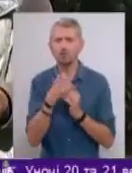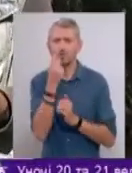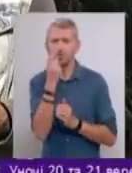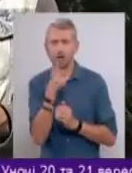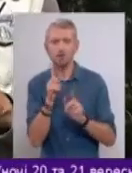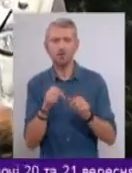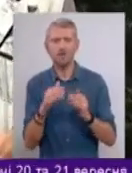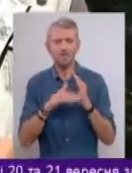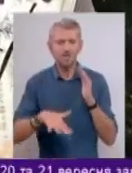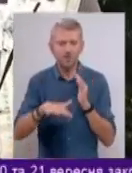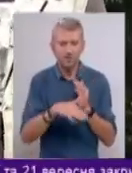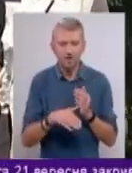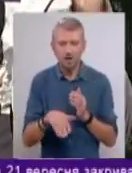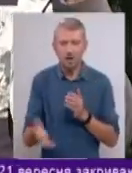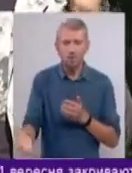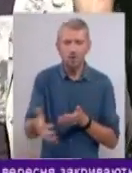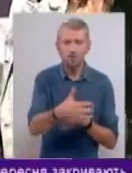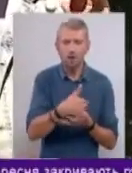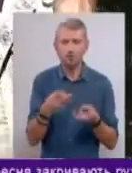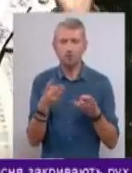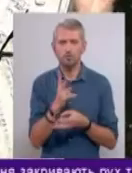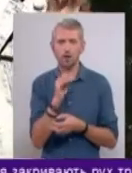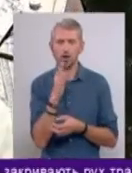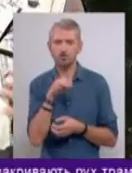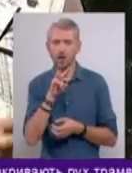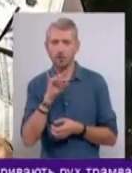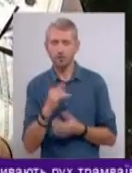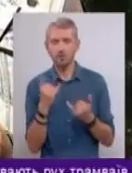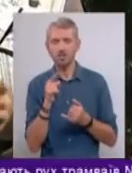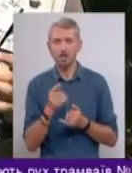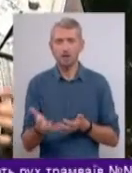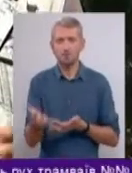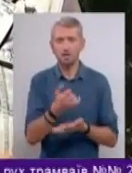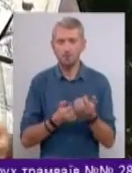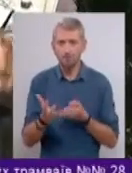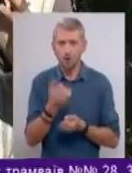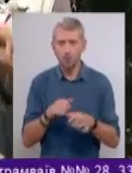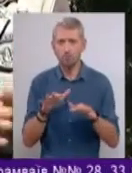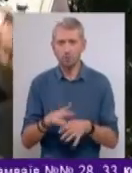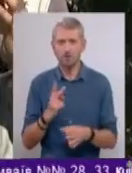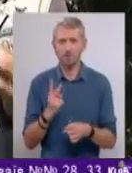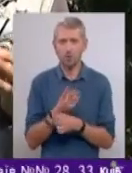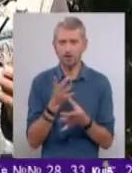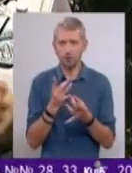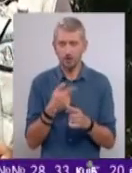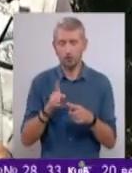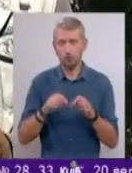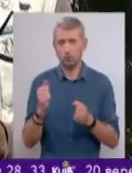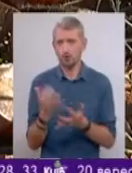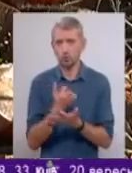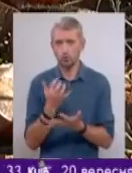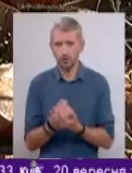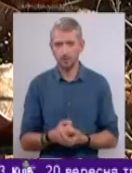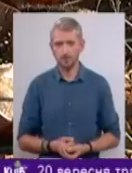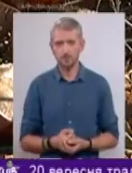Баневий двір, бо збирати потрібно каштани. Нині їх приймають у пунктах торсировини і на цьому можна заробити.